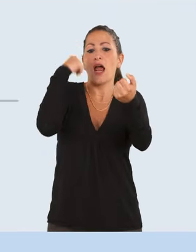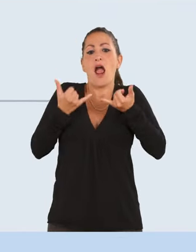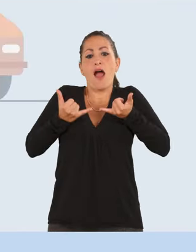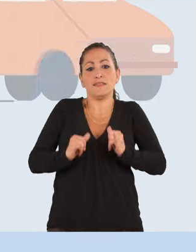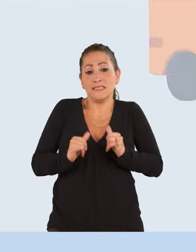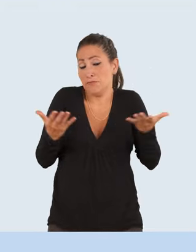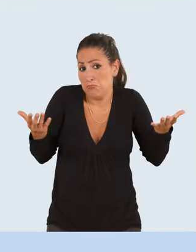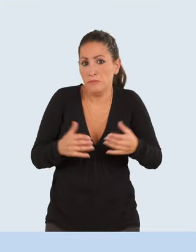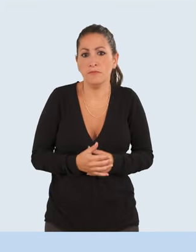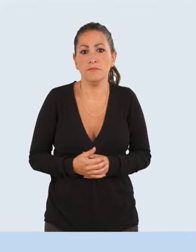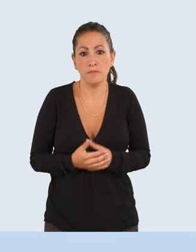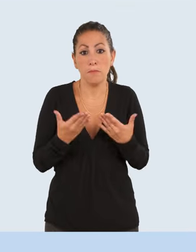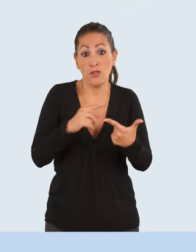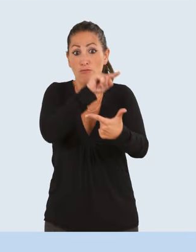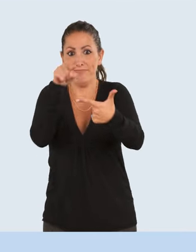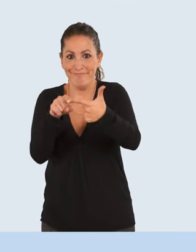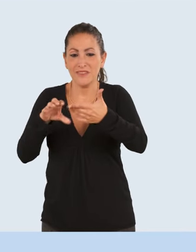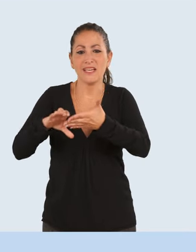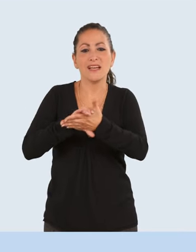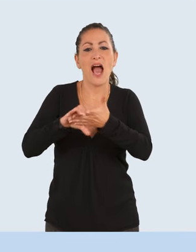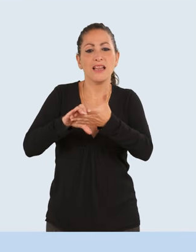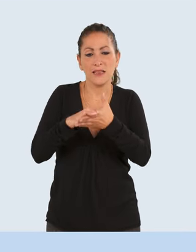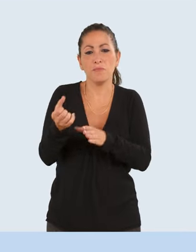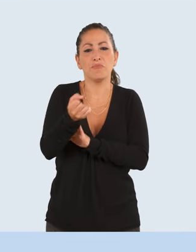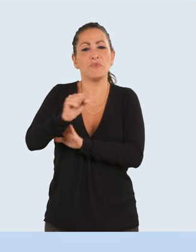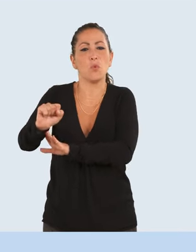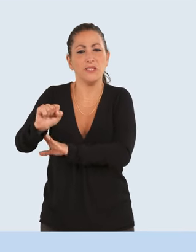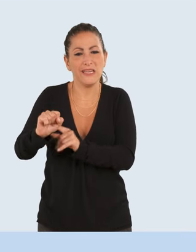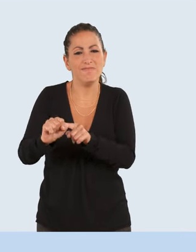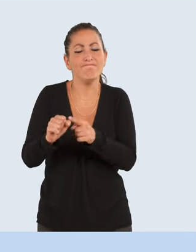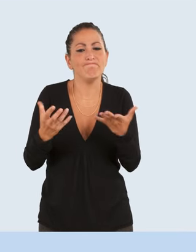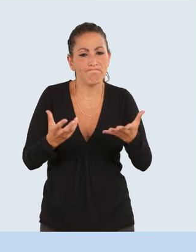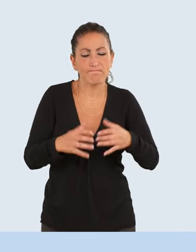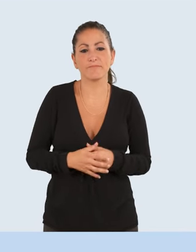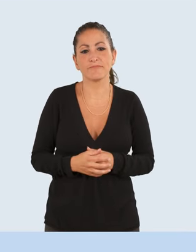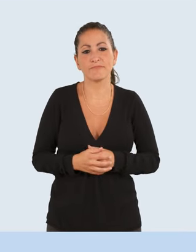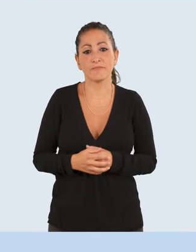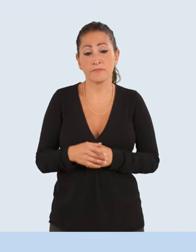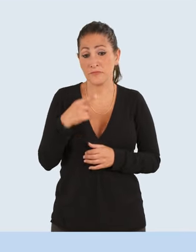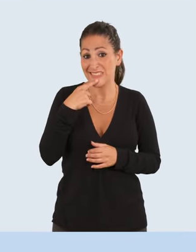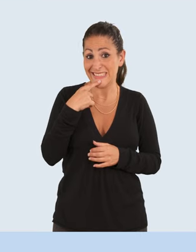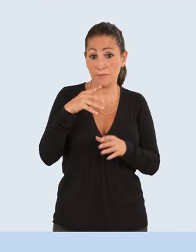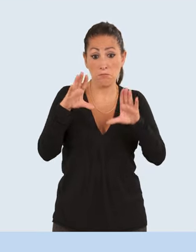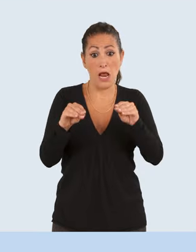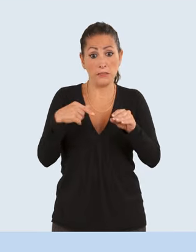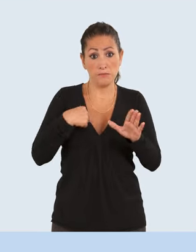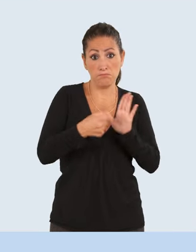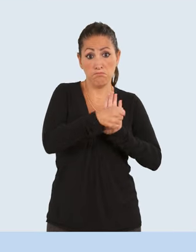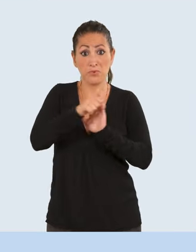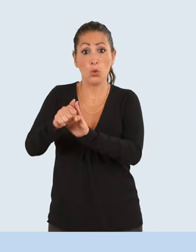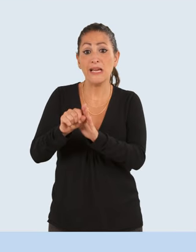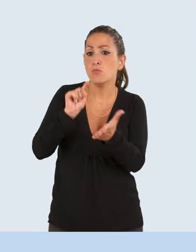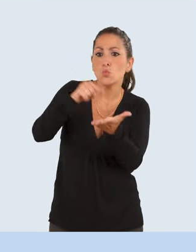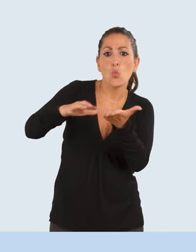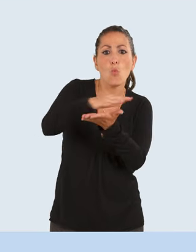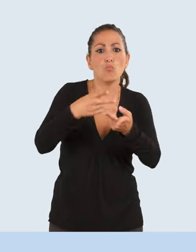ou passager. Parlons maintenant de la carte mobilité inclusion priorité. Elle vous donne la priorité aux places assises dans